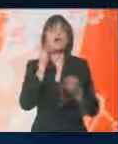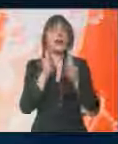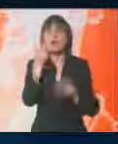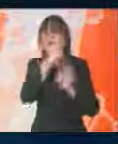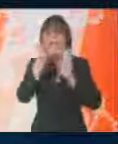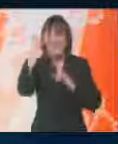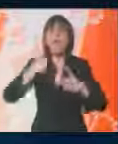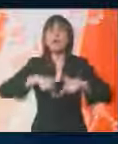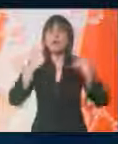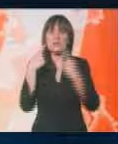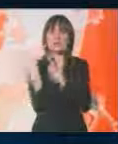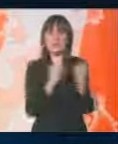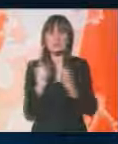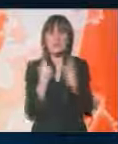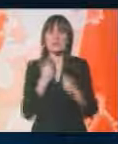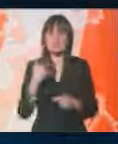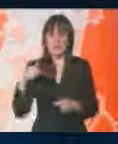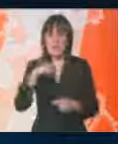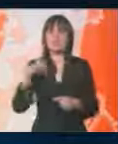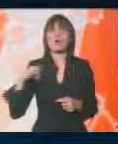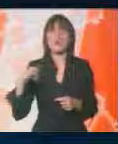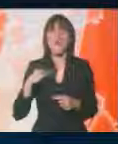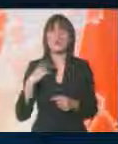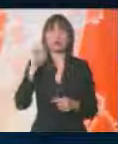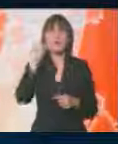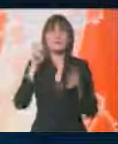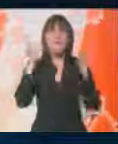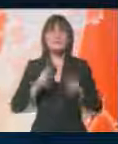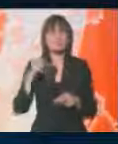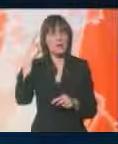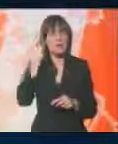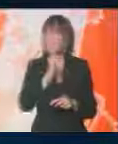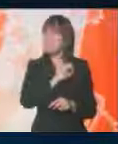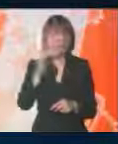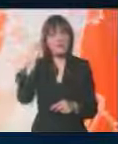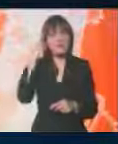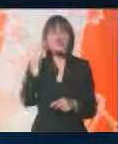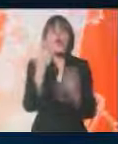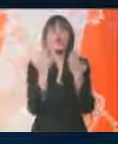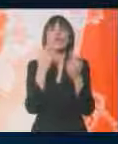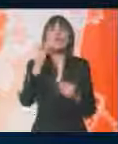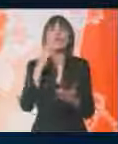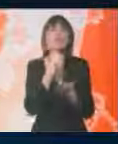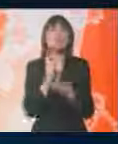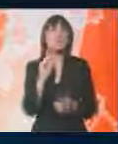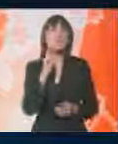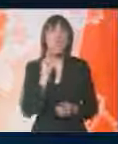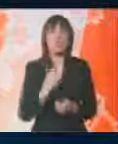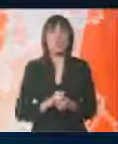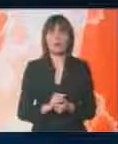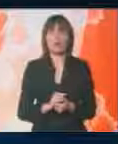se što pre razjasnila situacija. Mi smo zainteresovani da se istina sazna bez obzira na to koliko može da bude bolna.